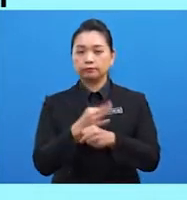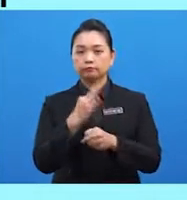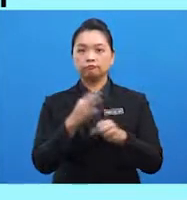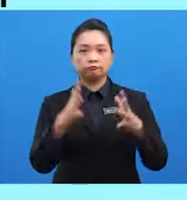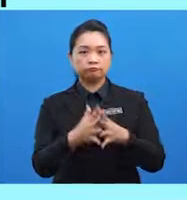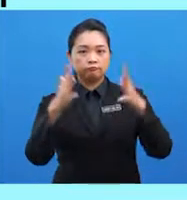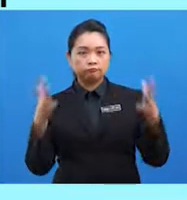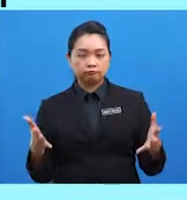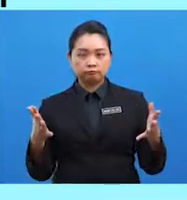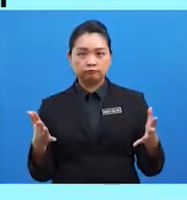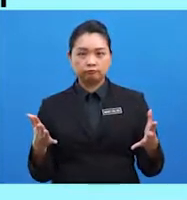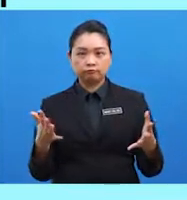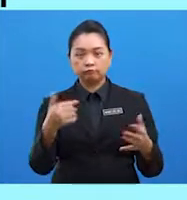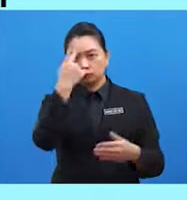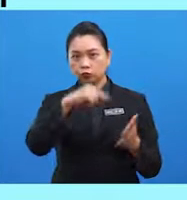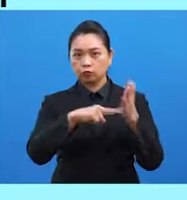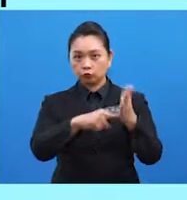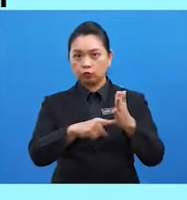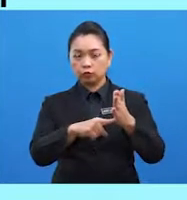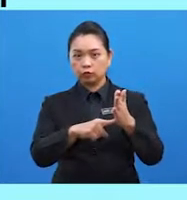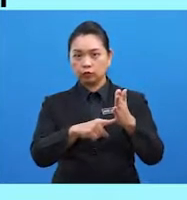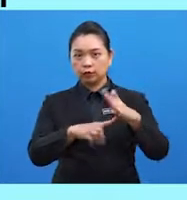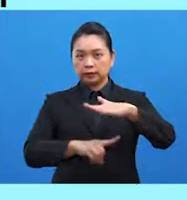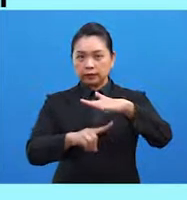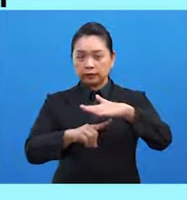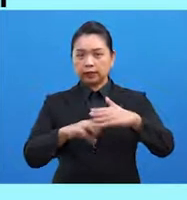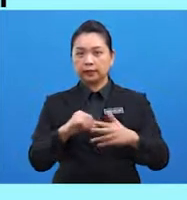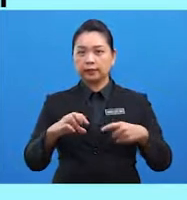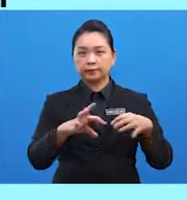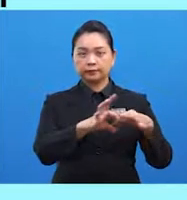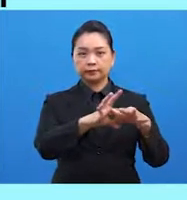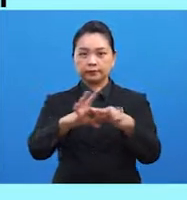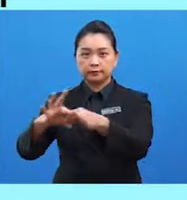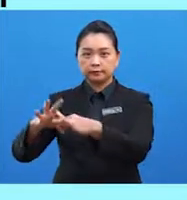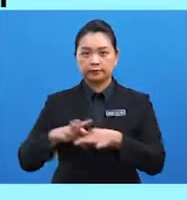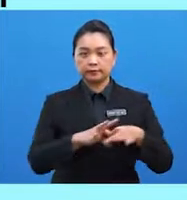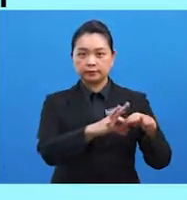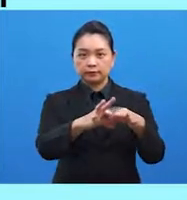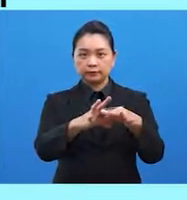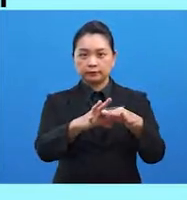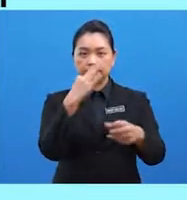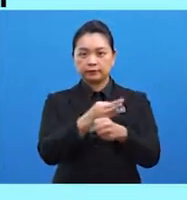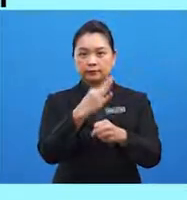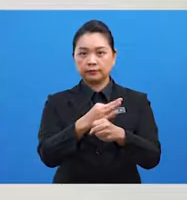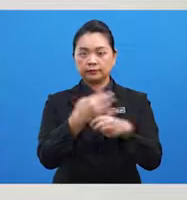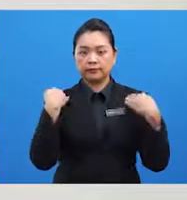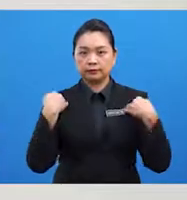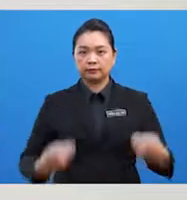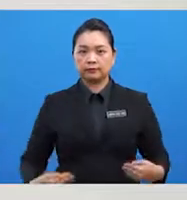menyeragamkan dasar-dasar dan mengkoordinasikan fungsi-fungsi badan PBB.